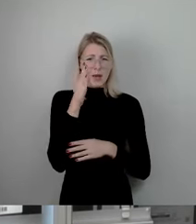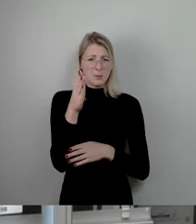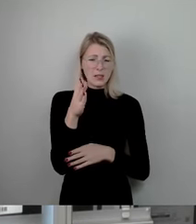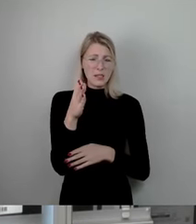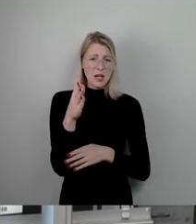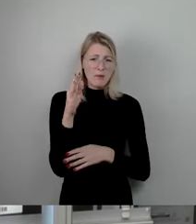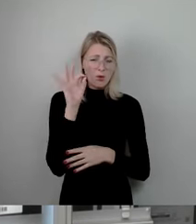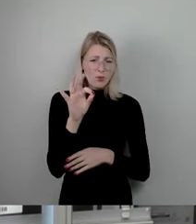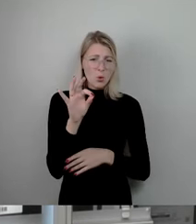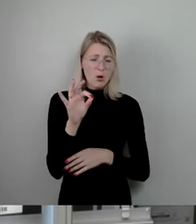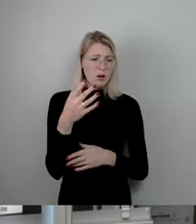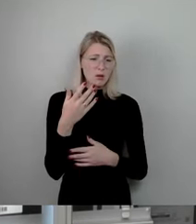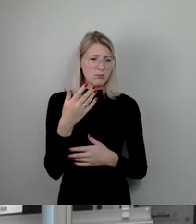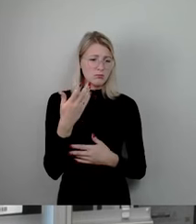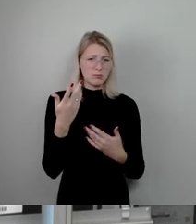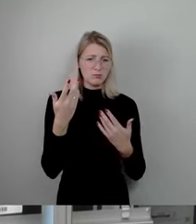stehen und haben ein neues Wahrzeichen.